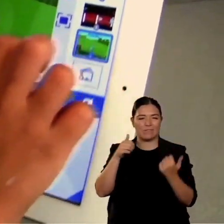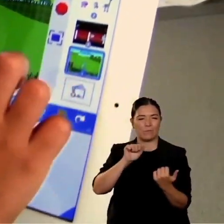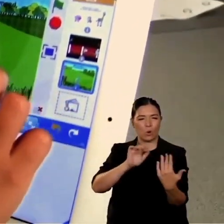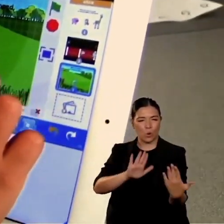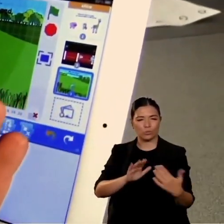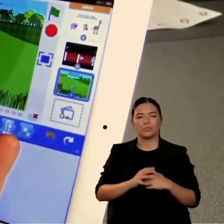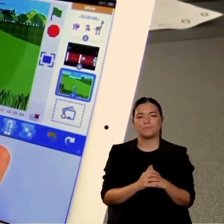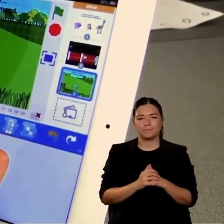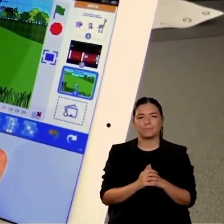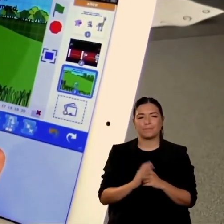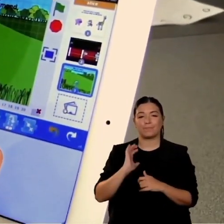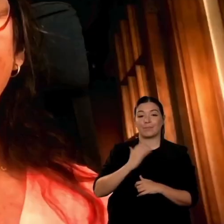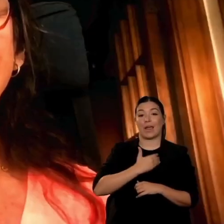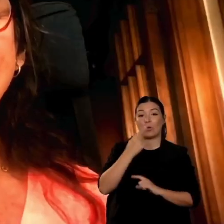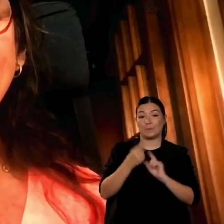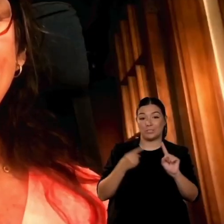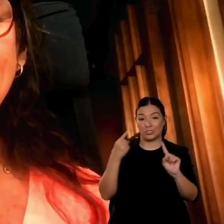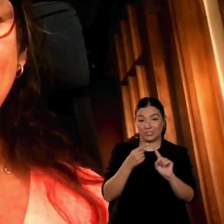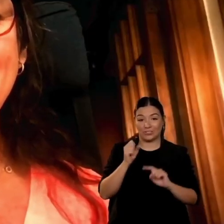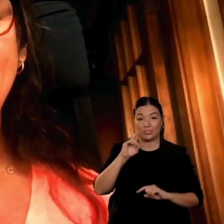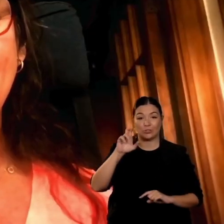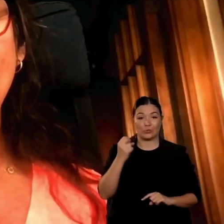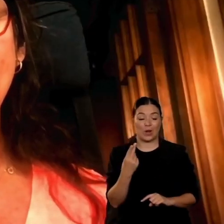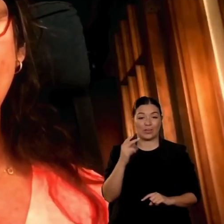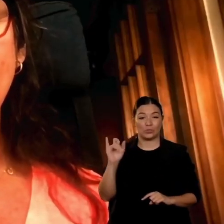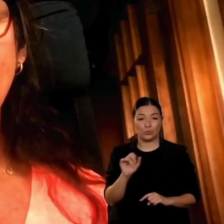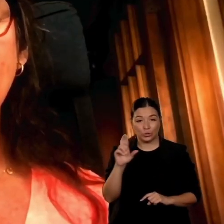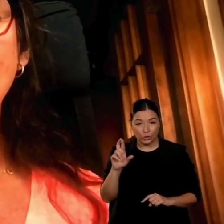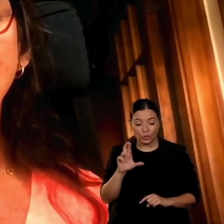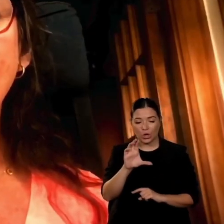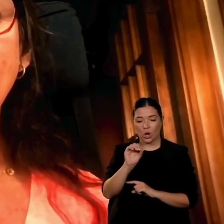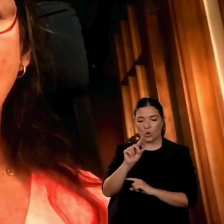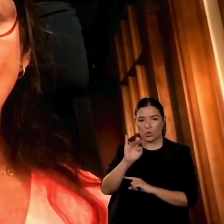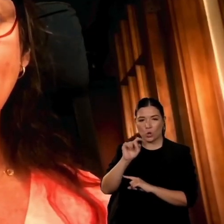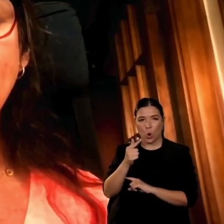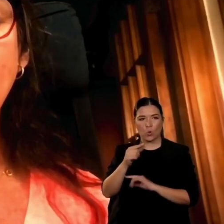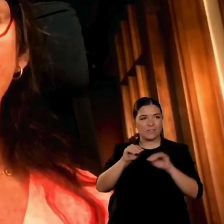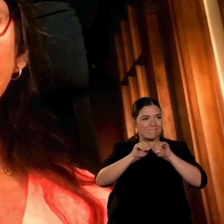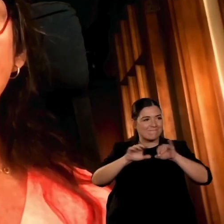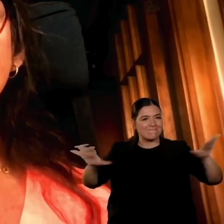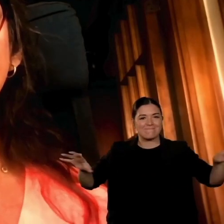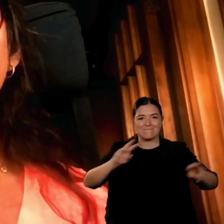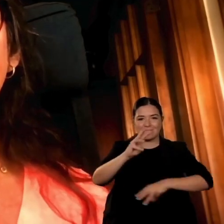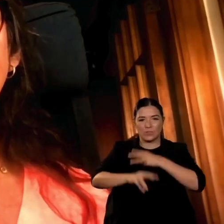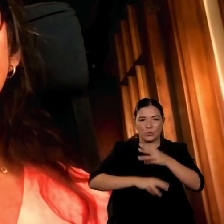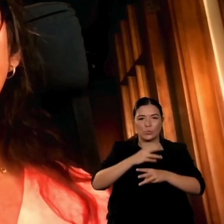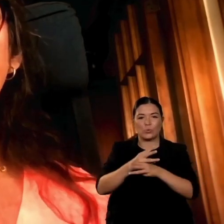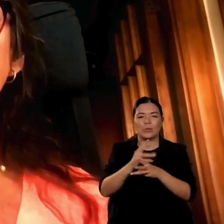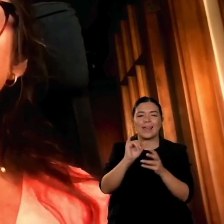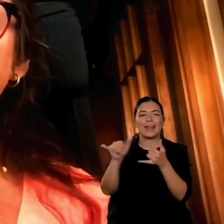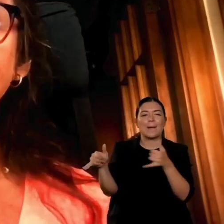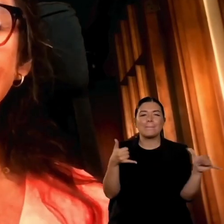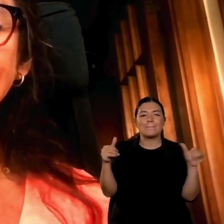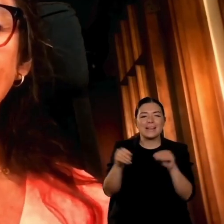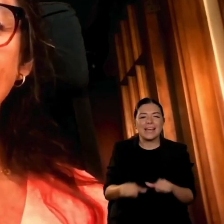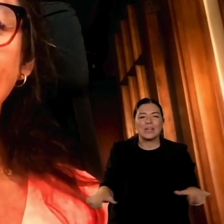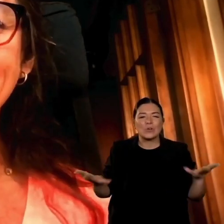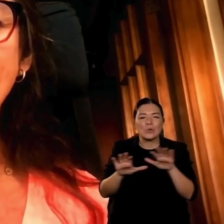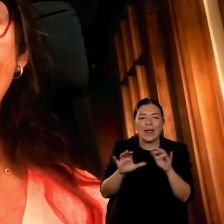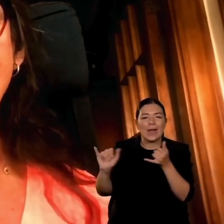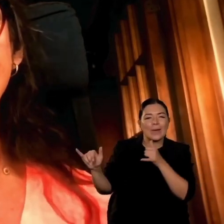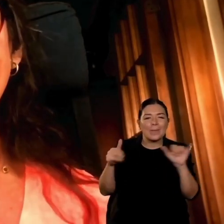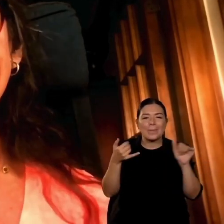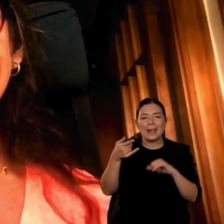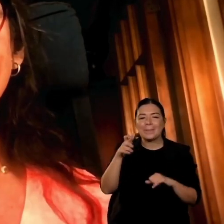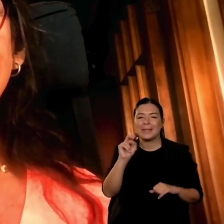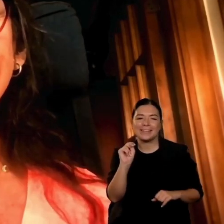che è una forma aperta dove i bambini possono creare, immaginare possono cominciare a